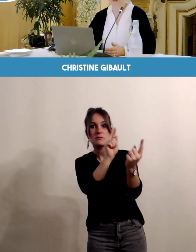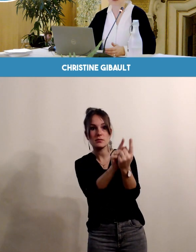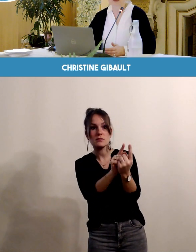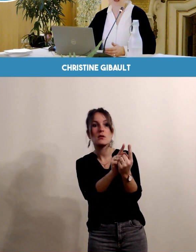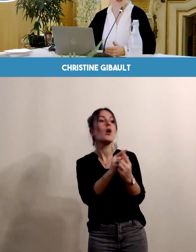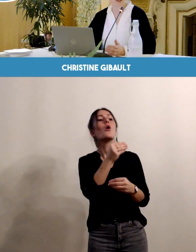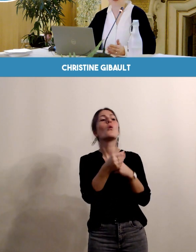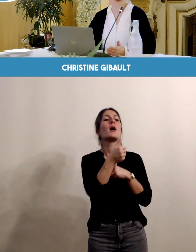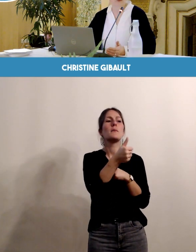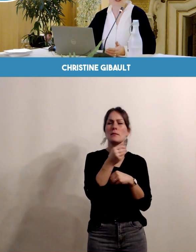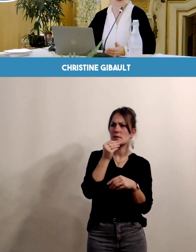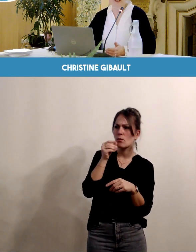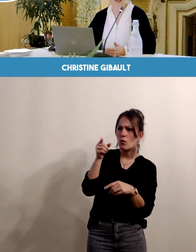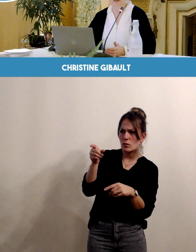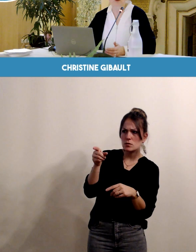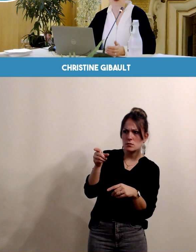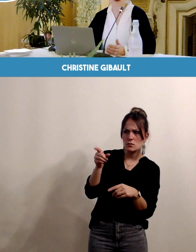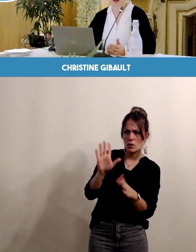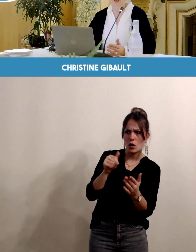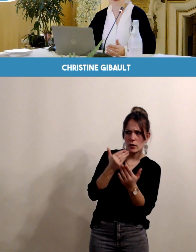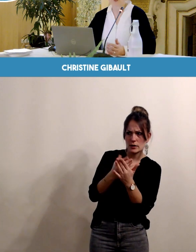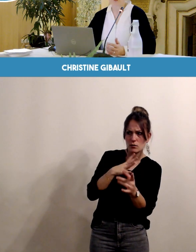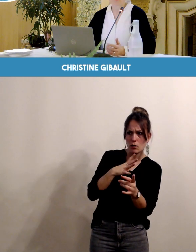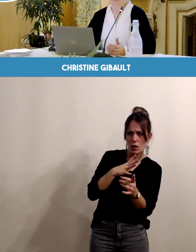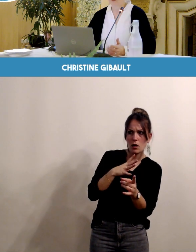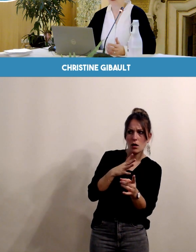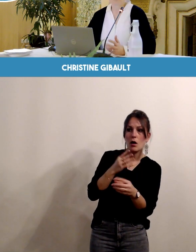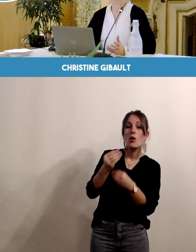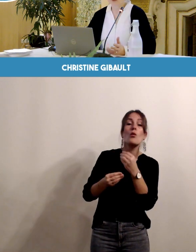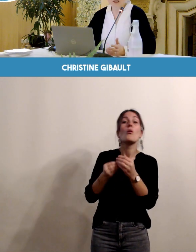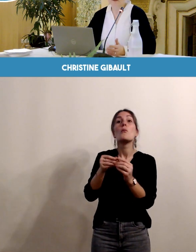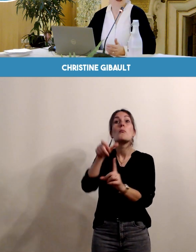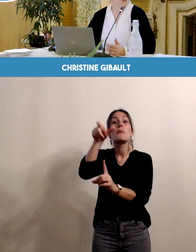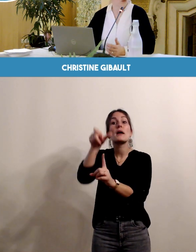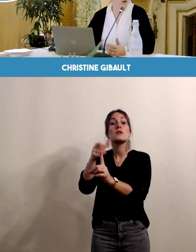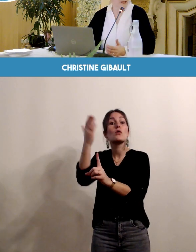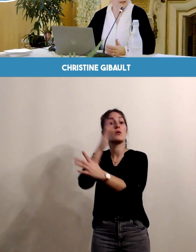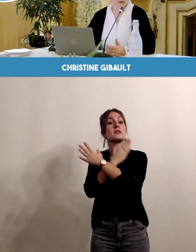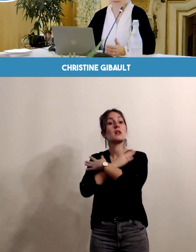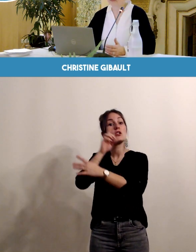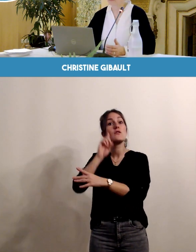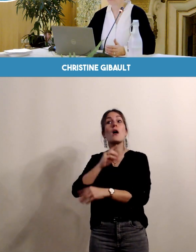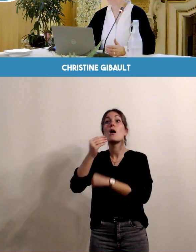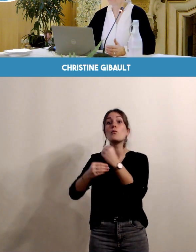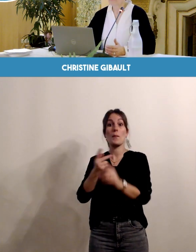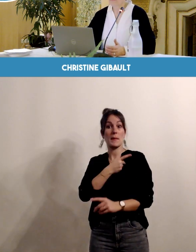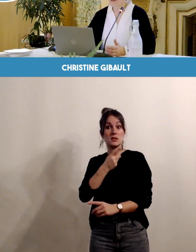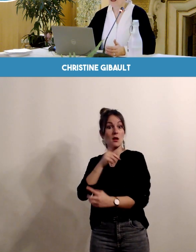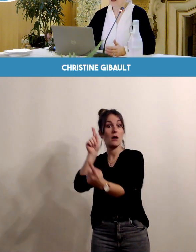qu'ils sont effectués. Ils peuvent tout à fait être effectués par une autre sage-femme ou un médecin.